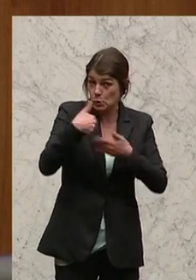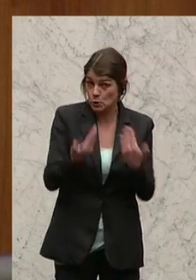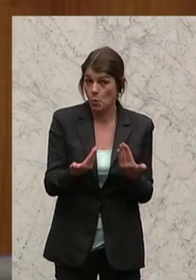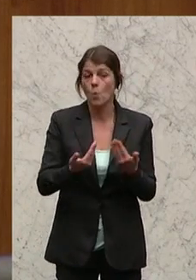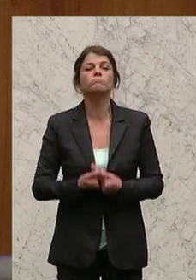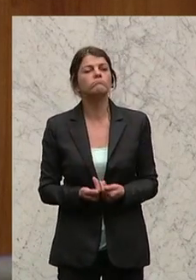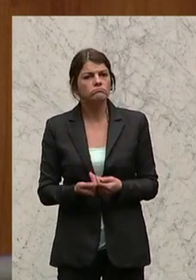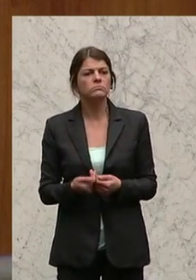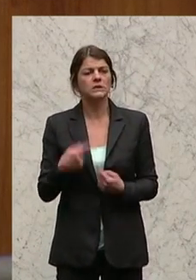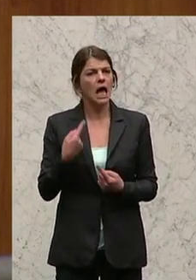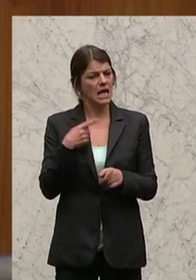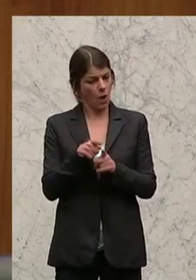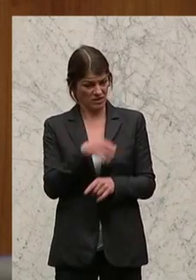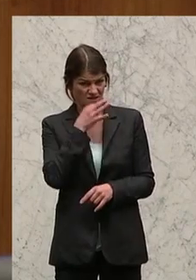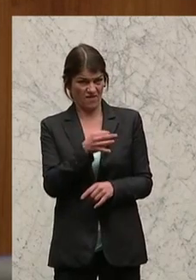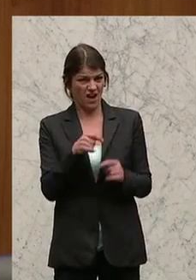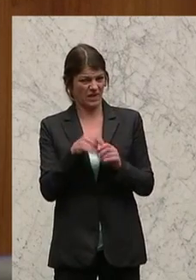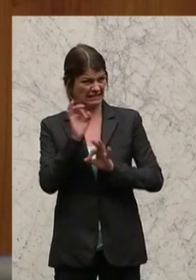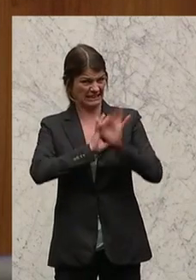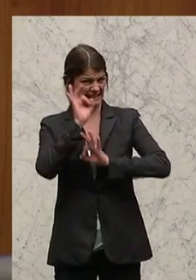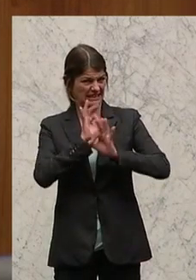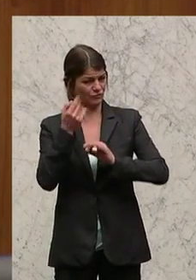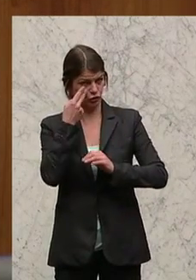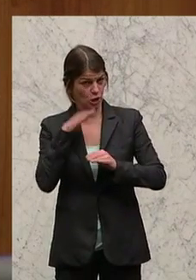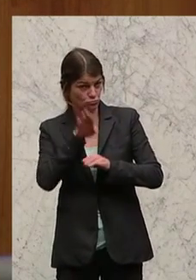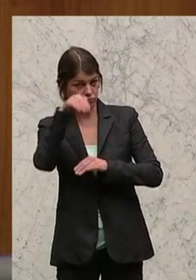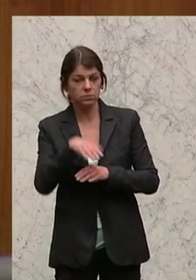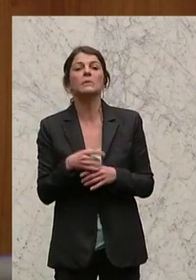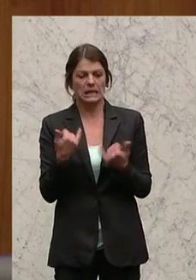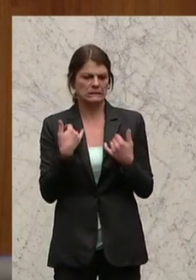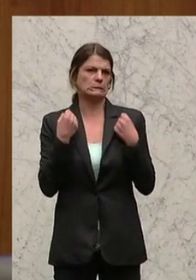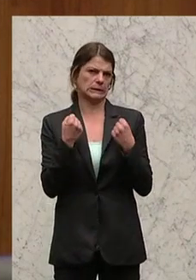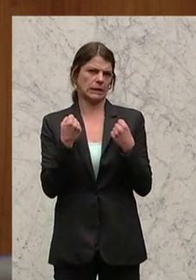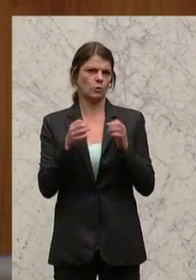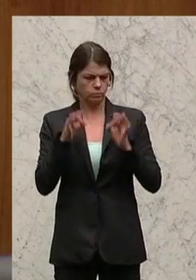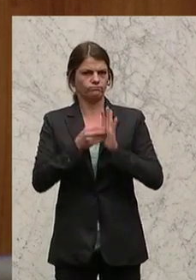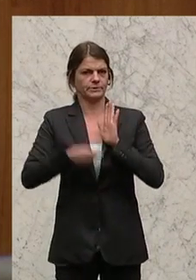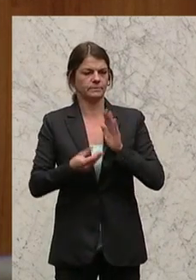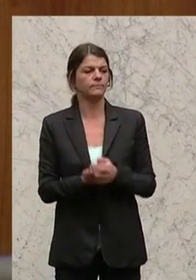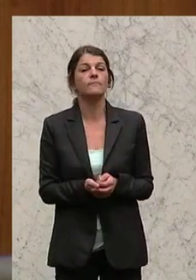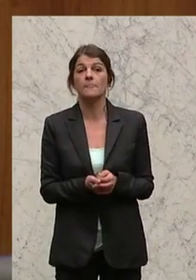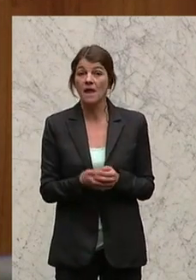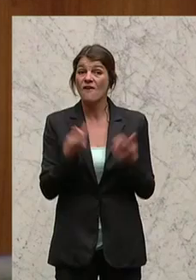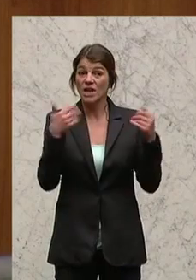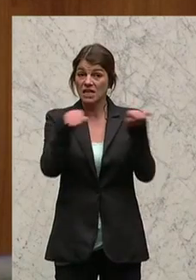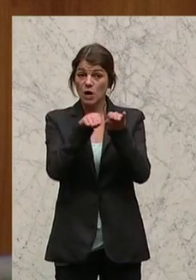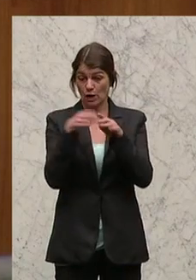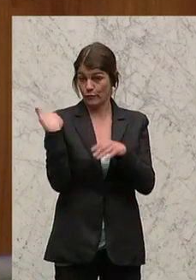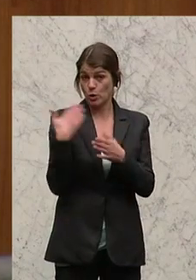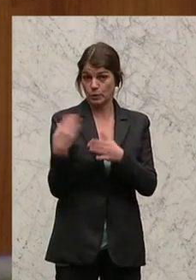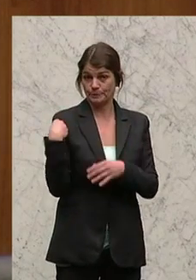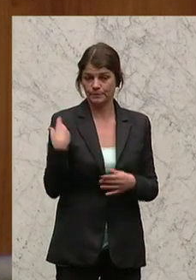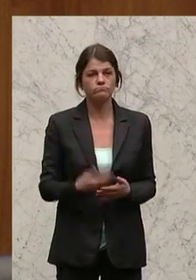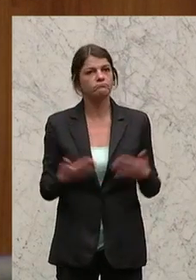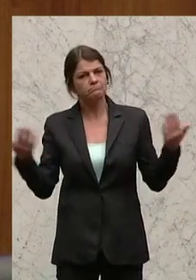wir hier auch in dieser Frage, was die Zinsentwicklung anbelangt, auf einer sicheren Seite sind. Der Finanzausgleich wurde angesprochen. Ja,